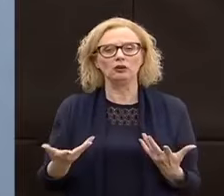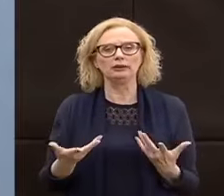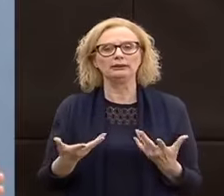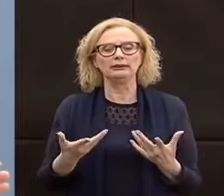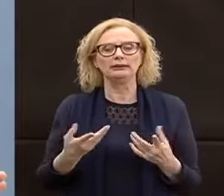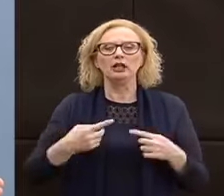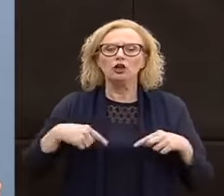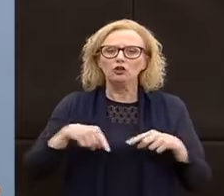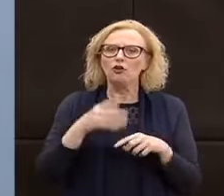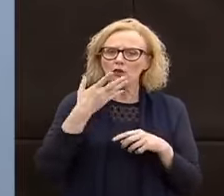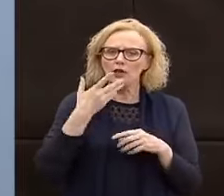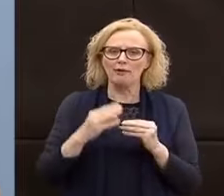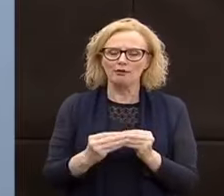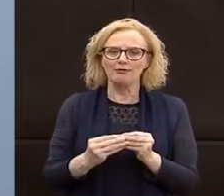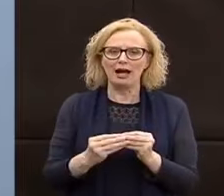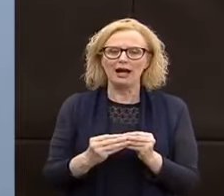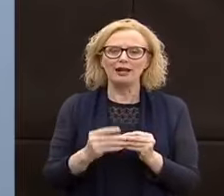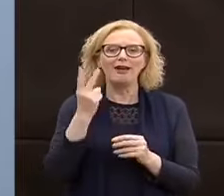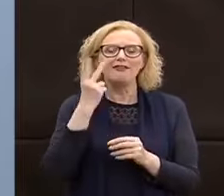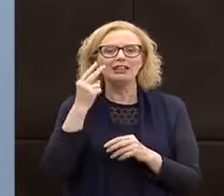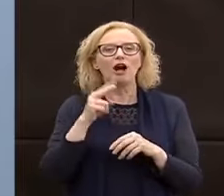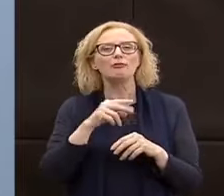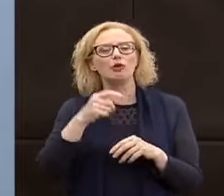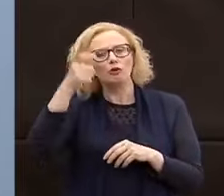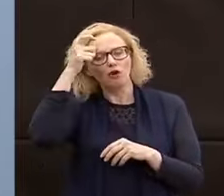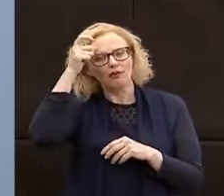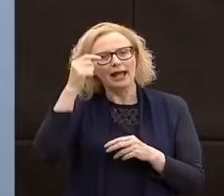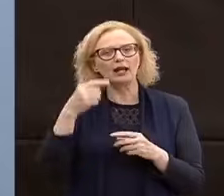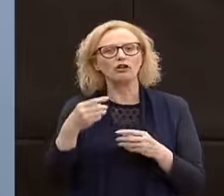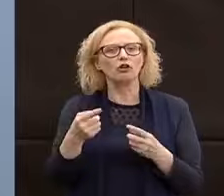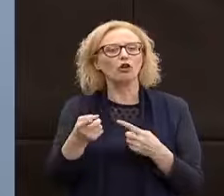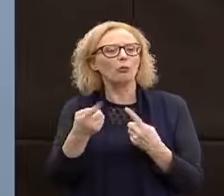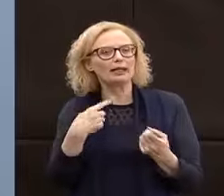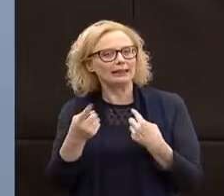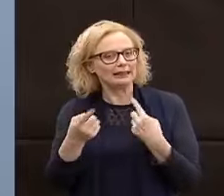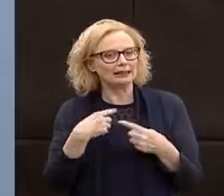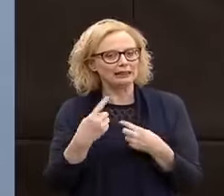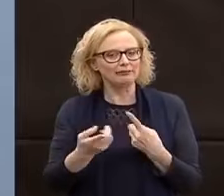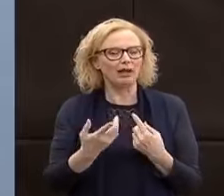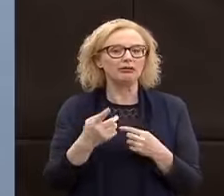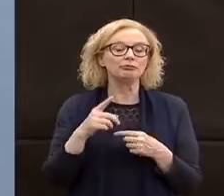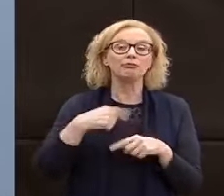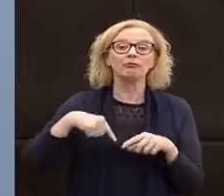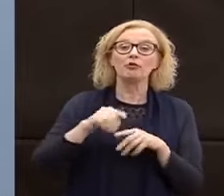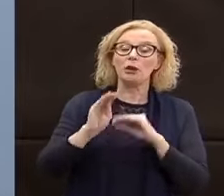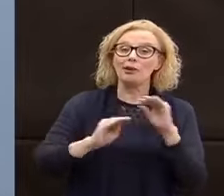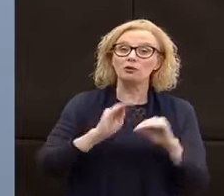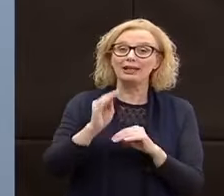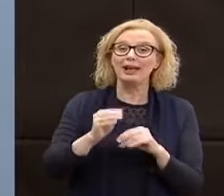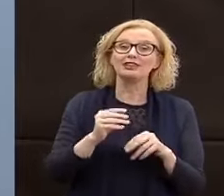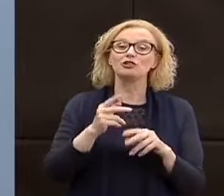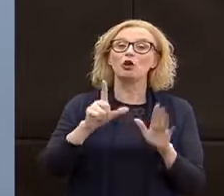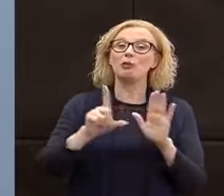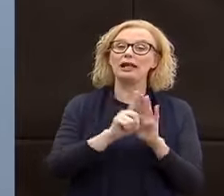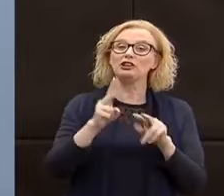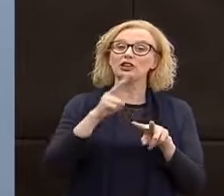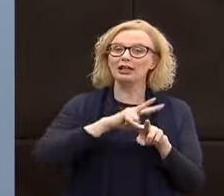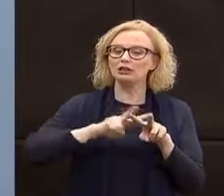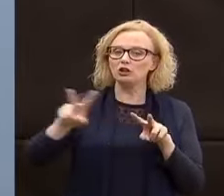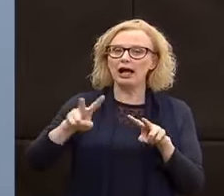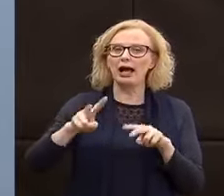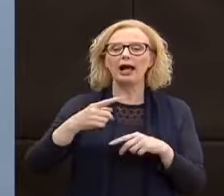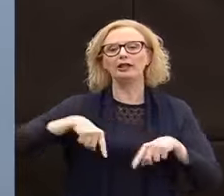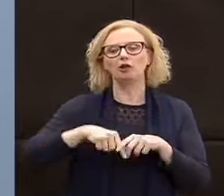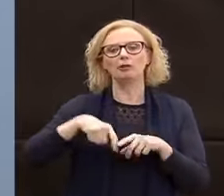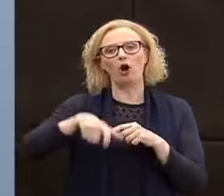Vediamo come va la trattativa con lo Stato. Allo Stato abbiamo chiesto anche di modificare la legge nazionale, che in qualche modo ci impone